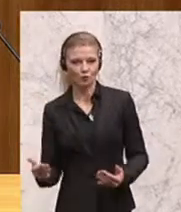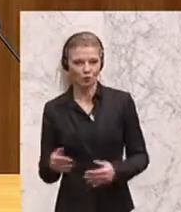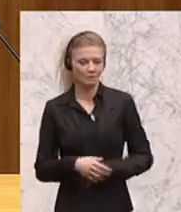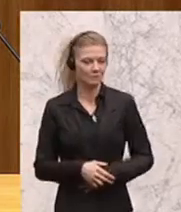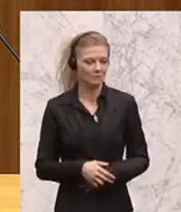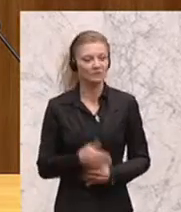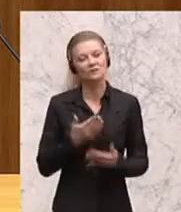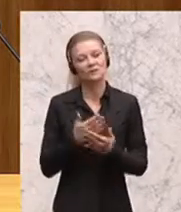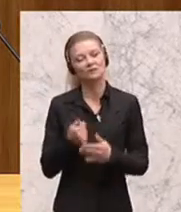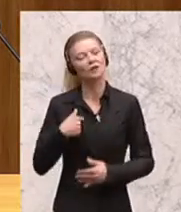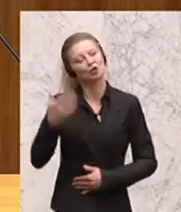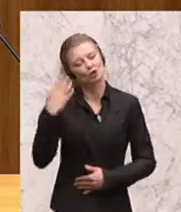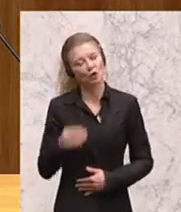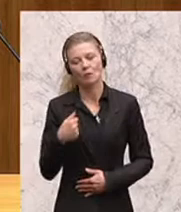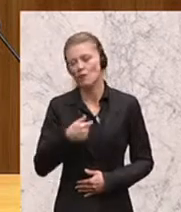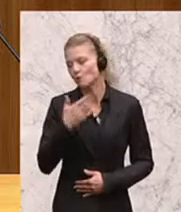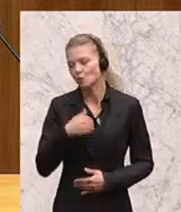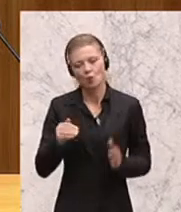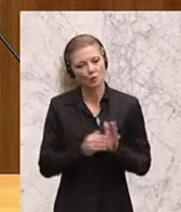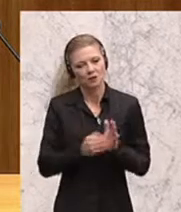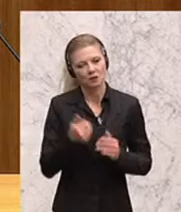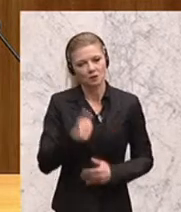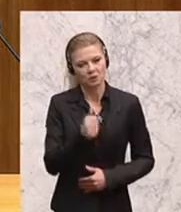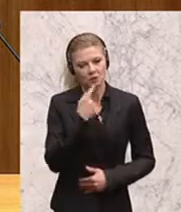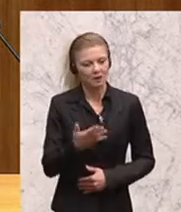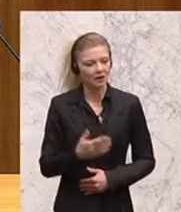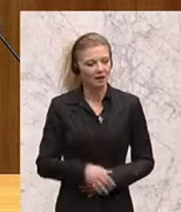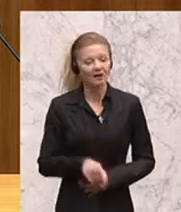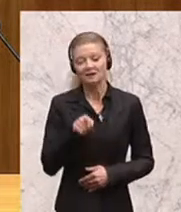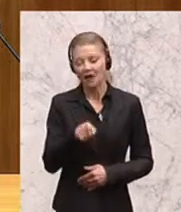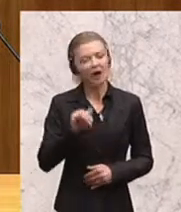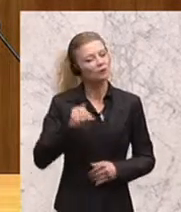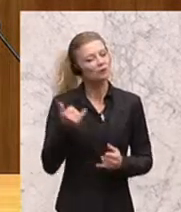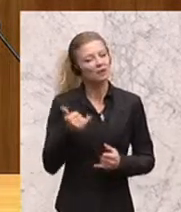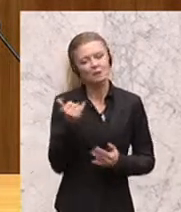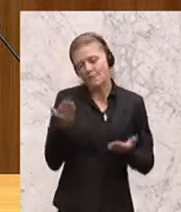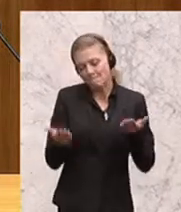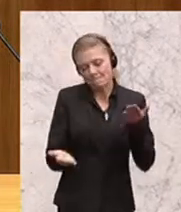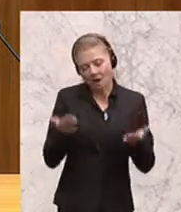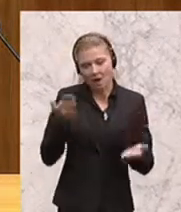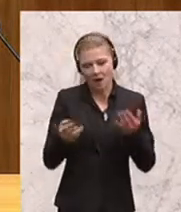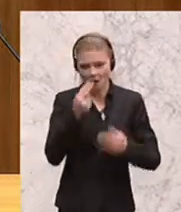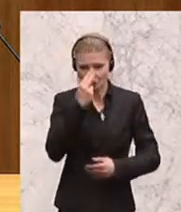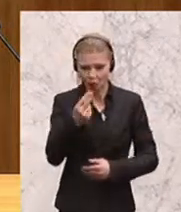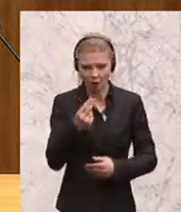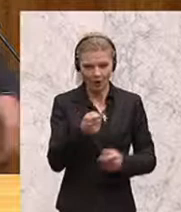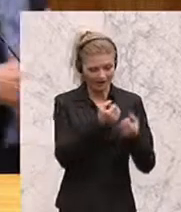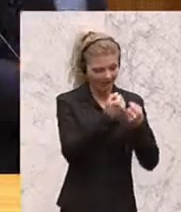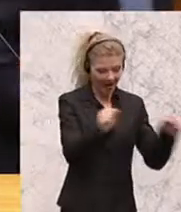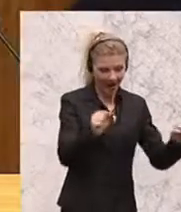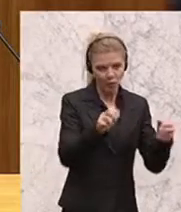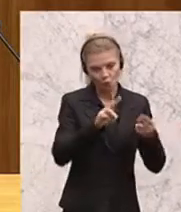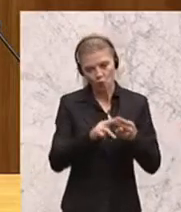daher, noch einmal möchte ich aber unterstreichen, auch dabei die Balance, Freiheit und Sicherheit. Ein ganz wichtiger Satz, den Sie heute gesagt haben.